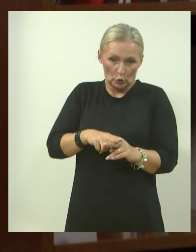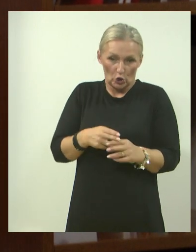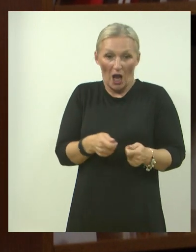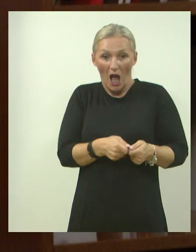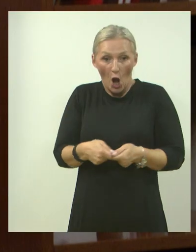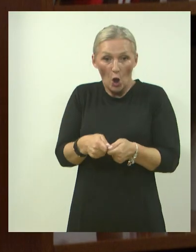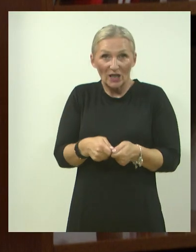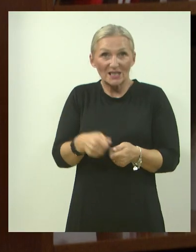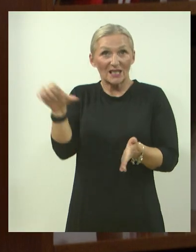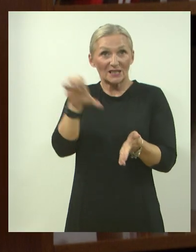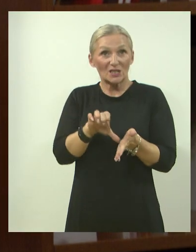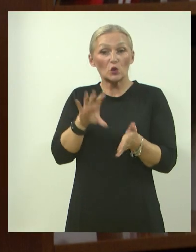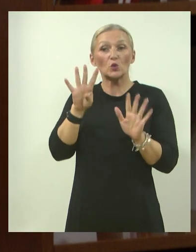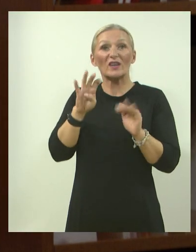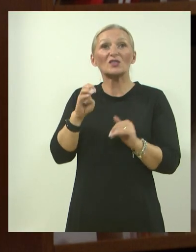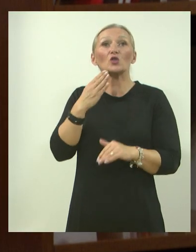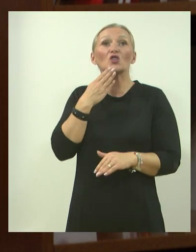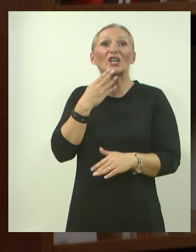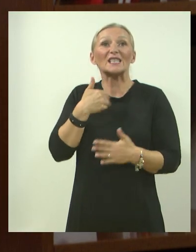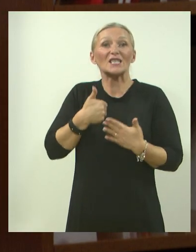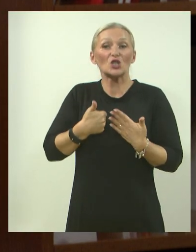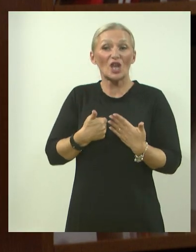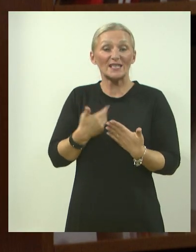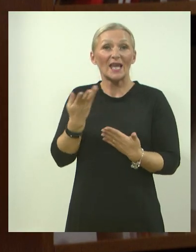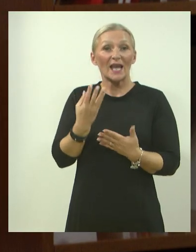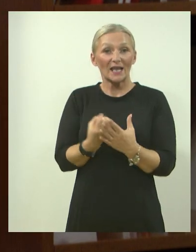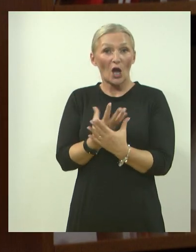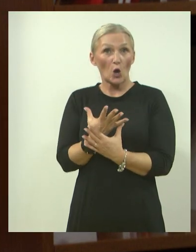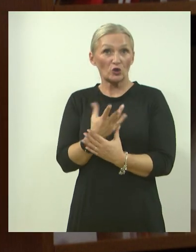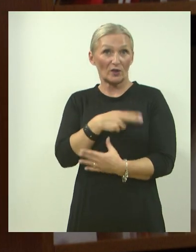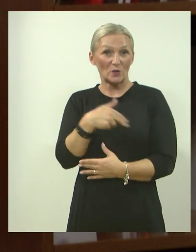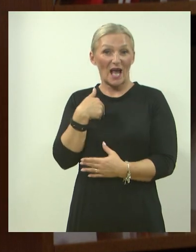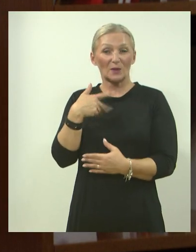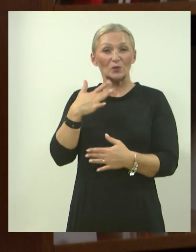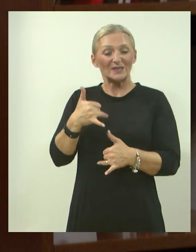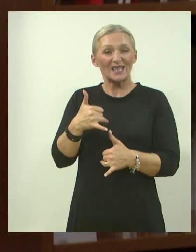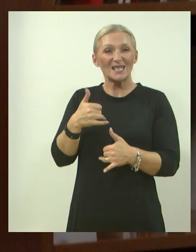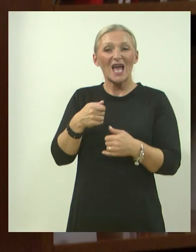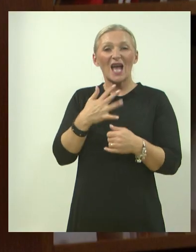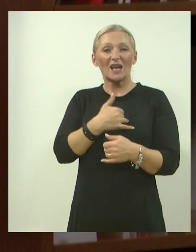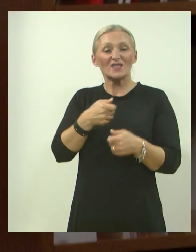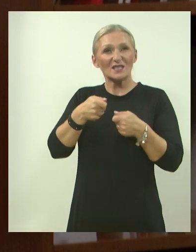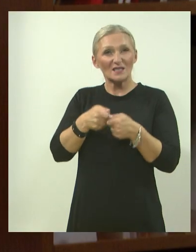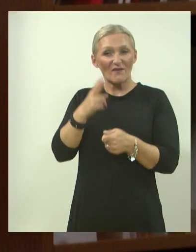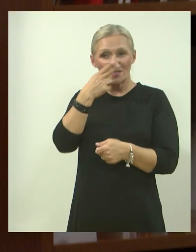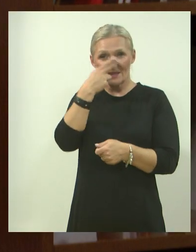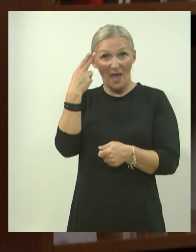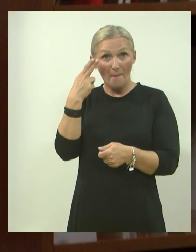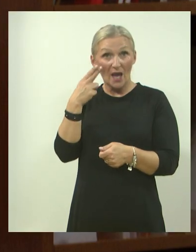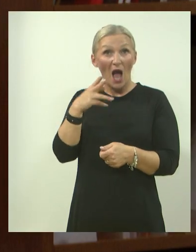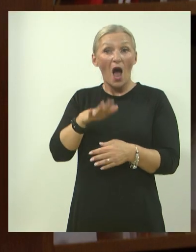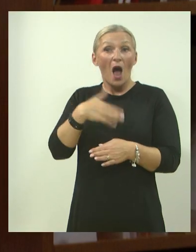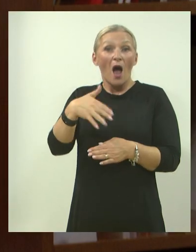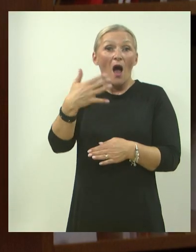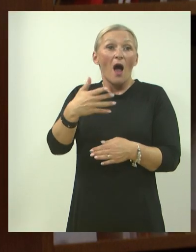1946. kad je u Zagrebu osnovan današnji Hrvatski savjet slijepih, a onda su se kroz godine